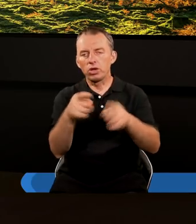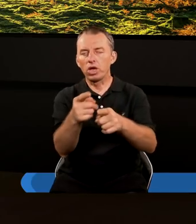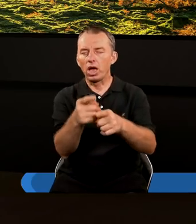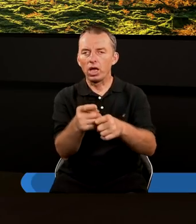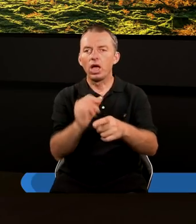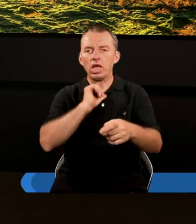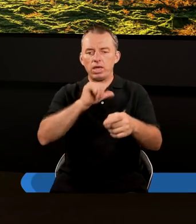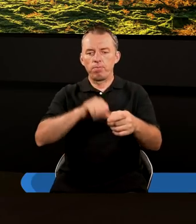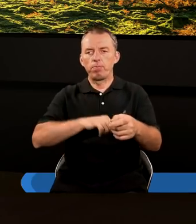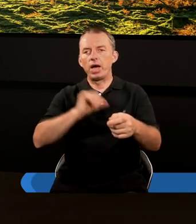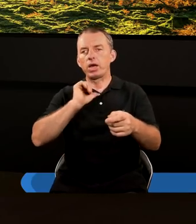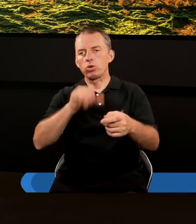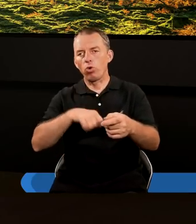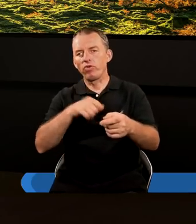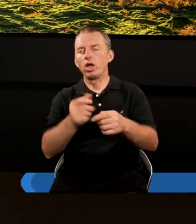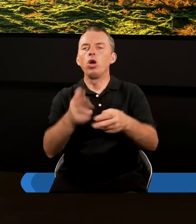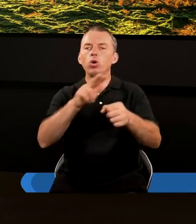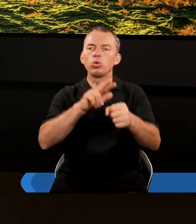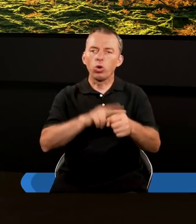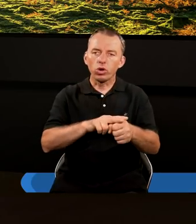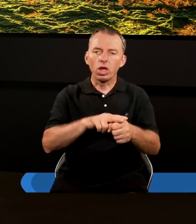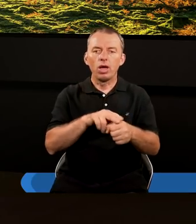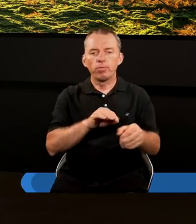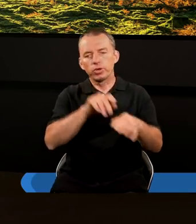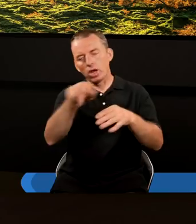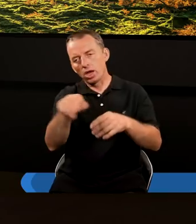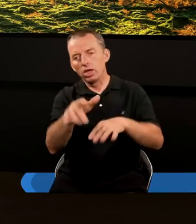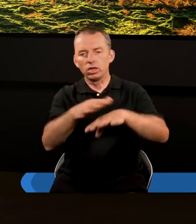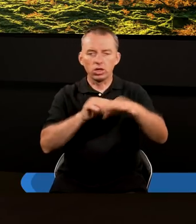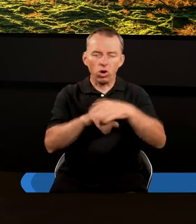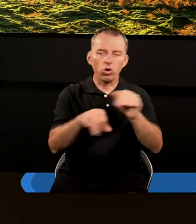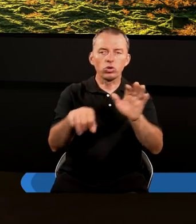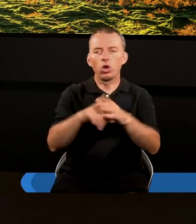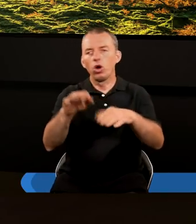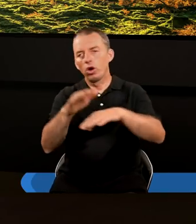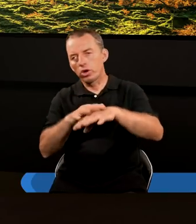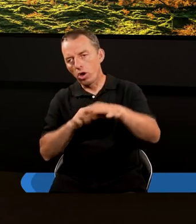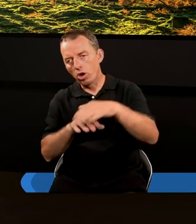imperiów, które przechodziły z rąk do rąk,